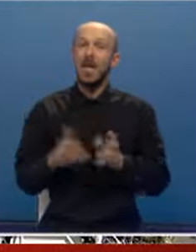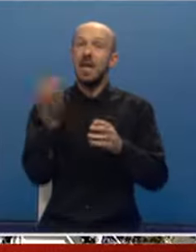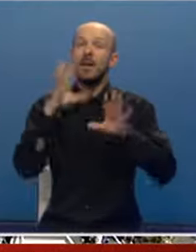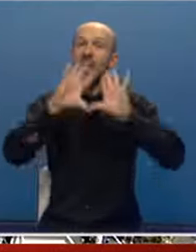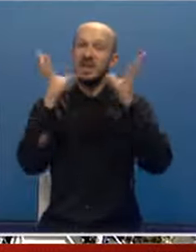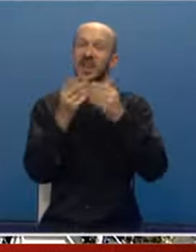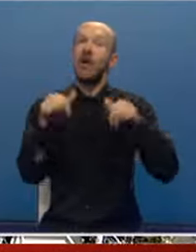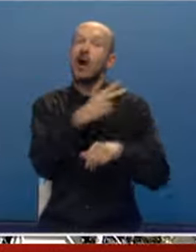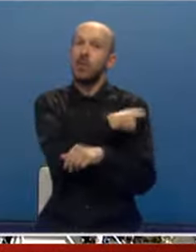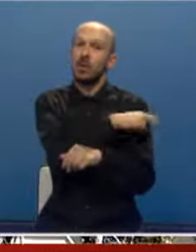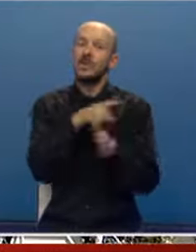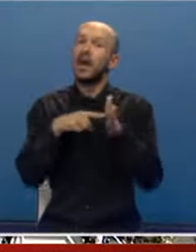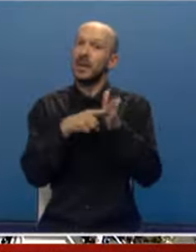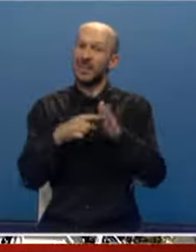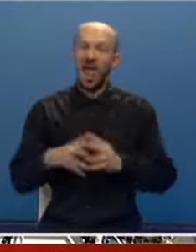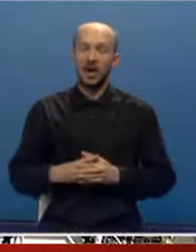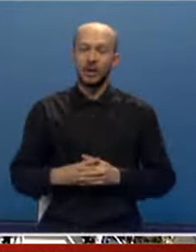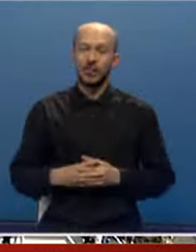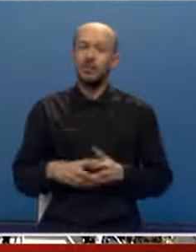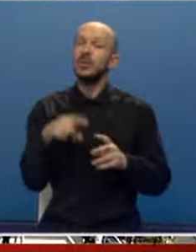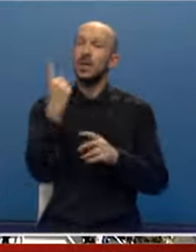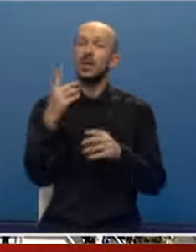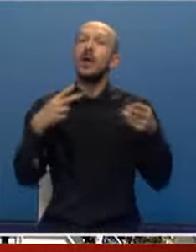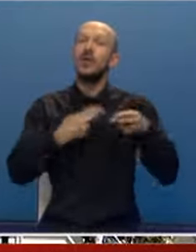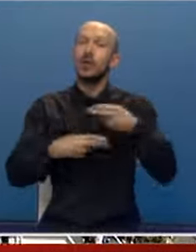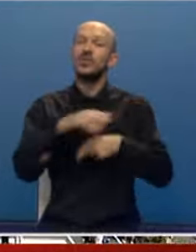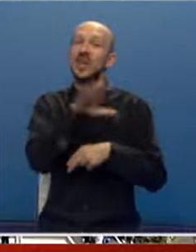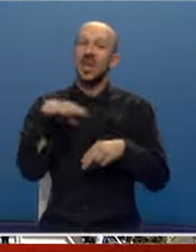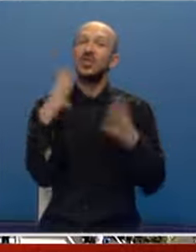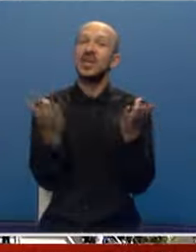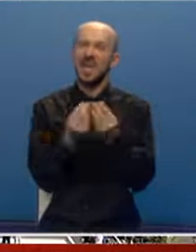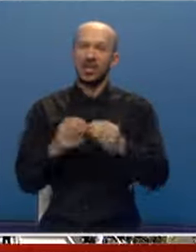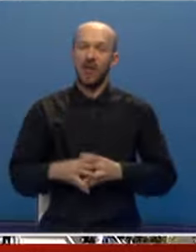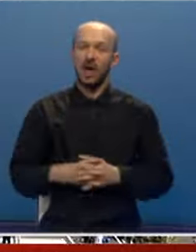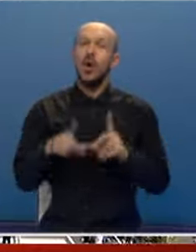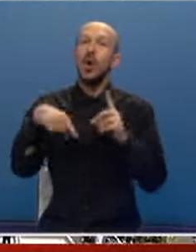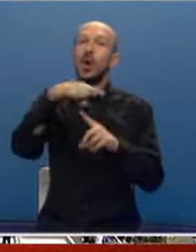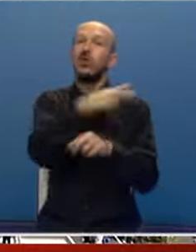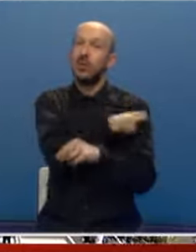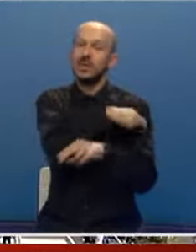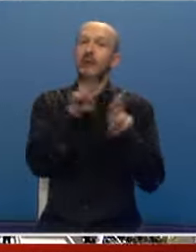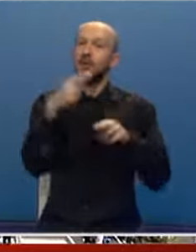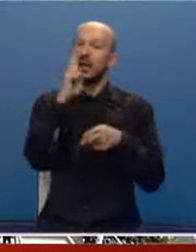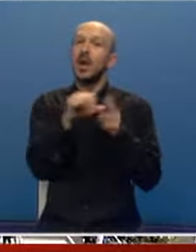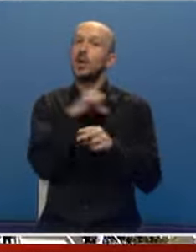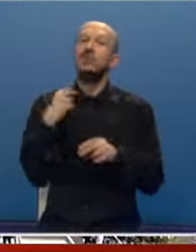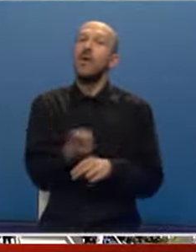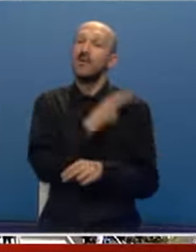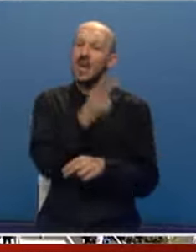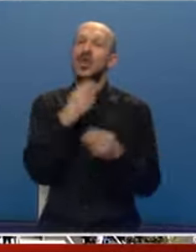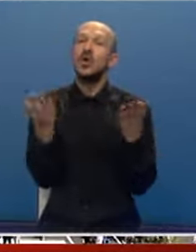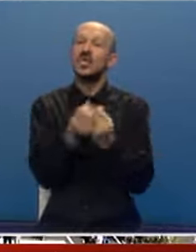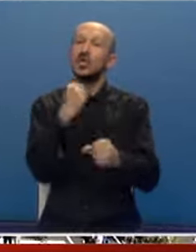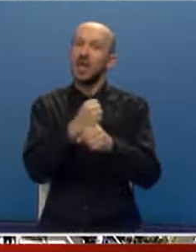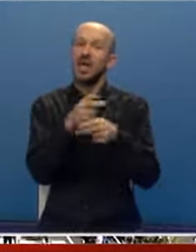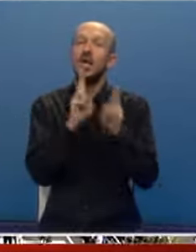svega ova bolnica predstavlja jedan proizvod našeg zajedništva. U okviru ove bolnice možete da vidite kako smo vrijedno zajednički